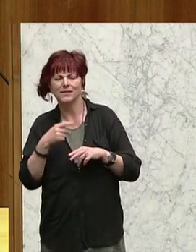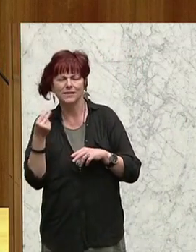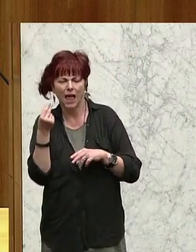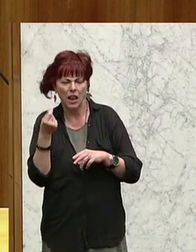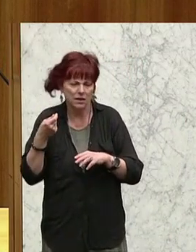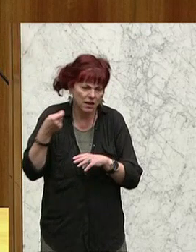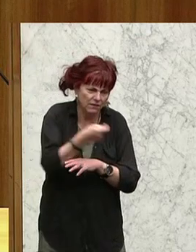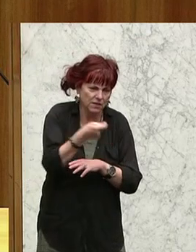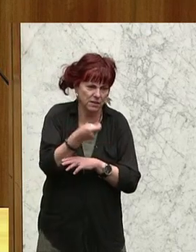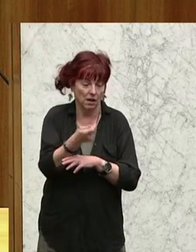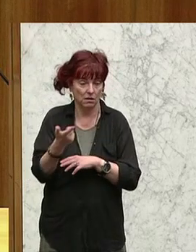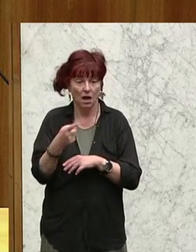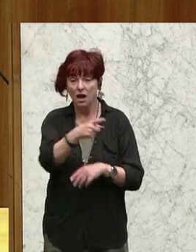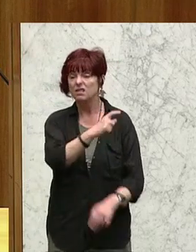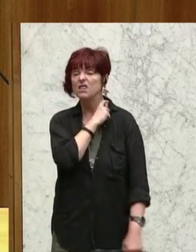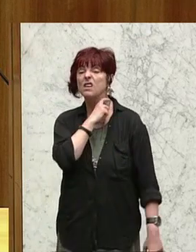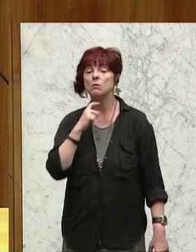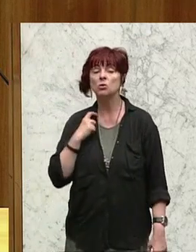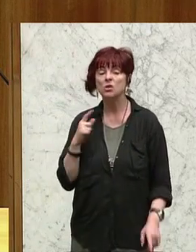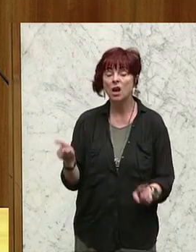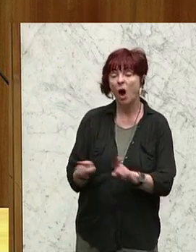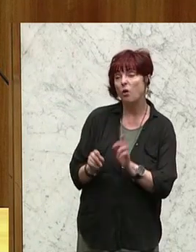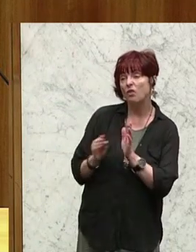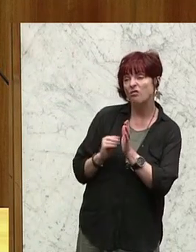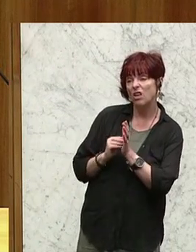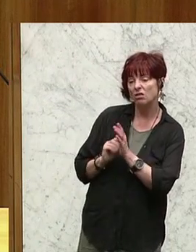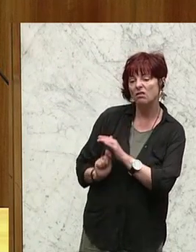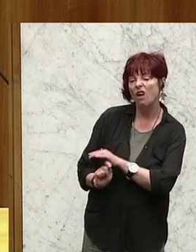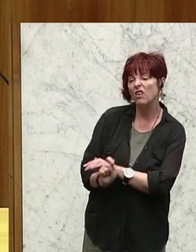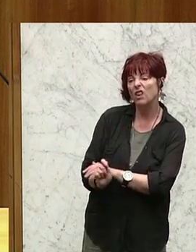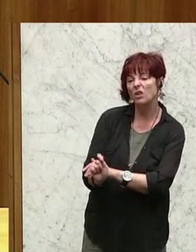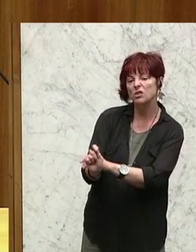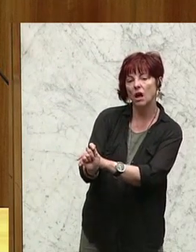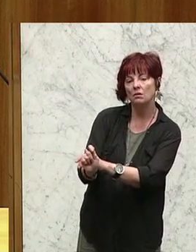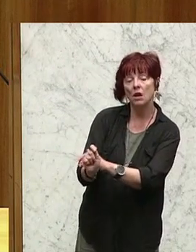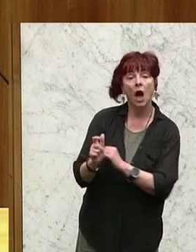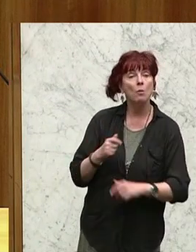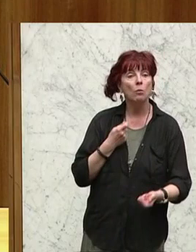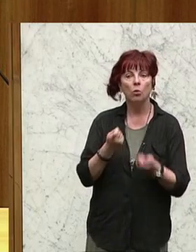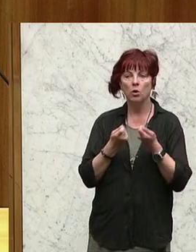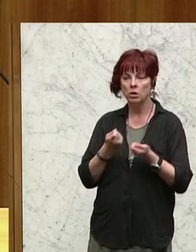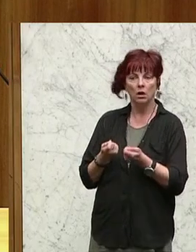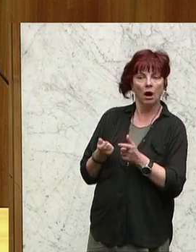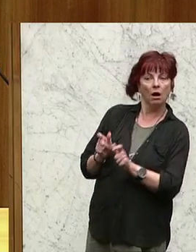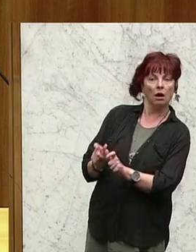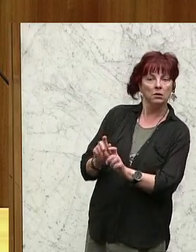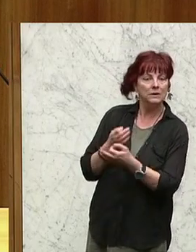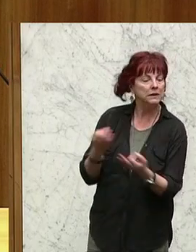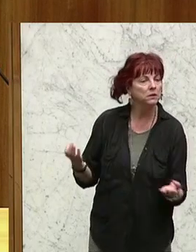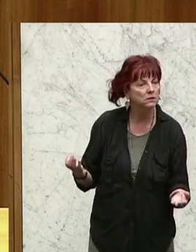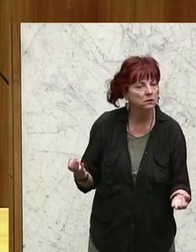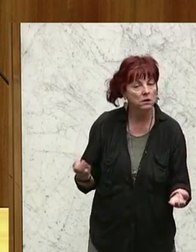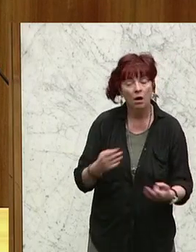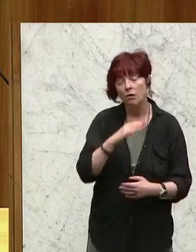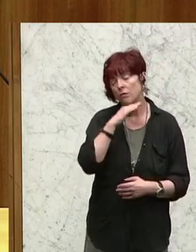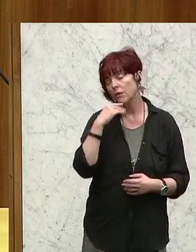nützen sogar den Dienst von Denunzianten, ohne Aufschrei der Politiker. Vieles läuft